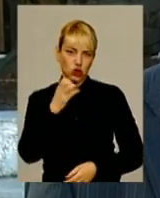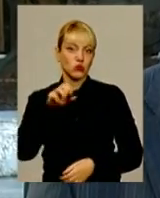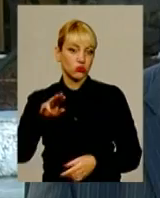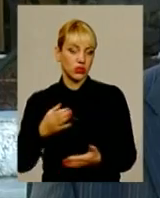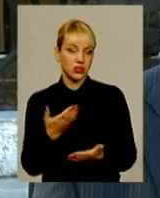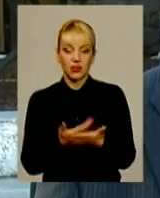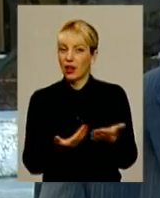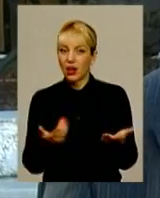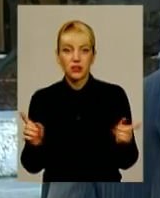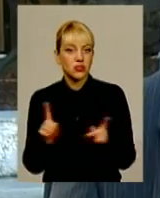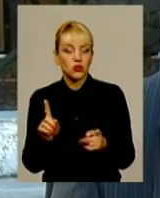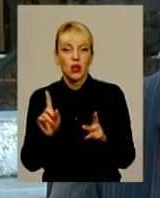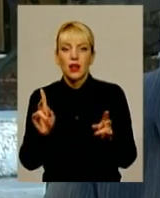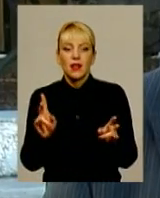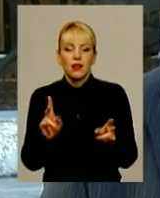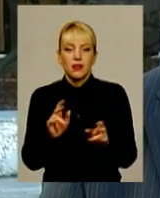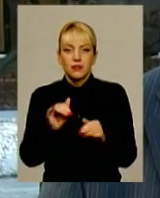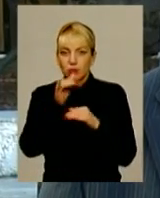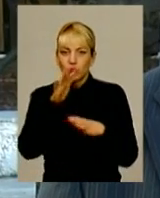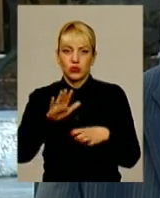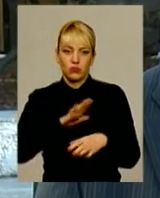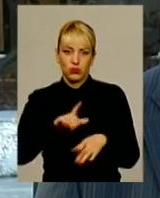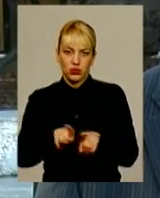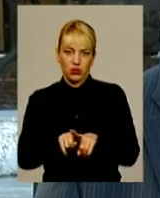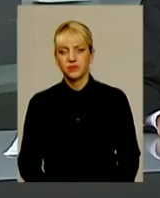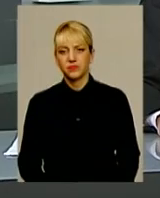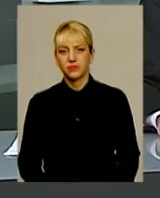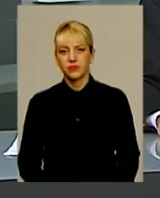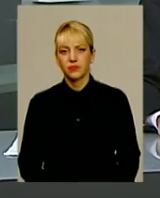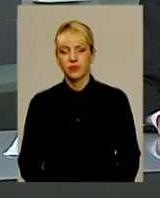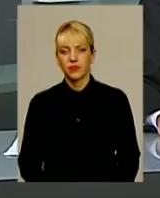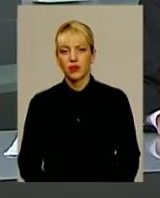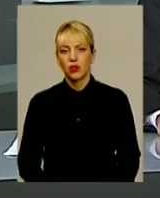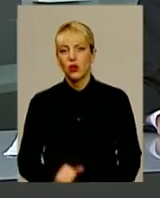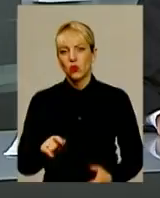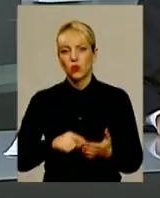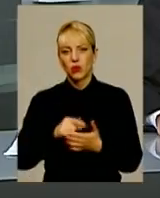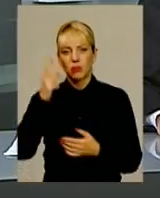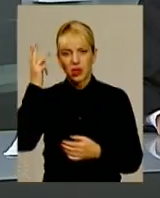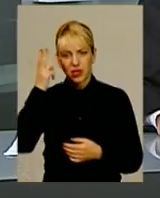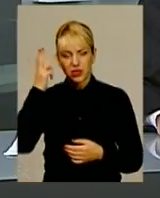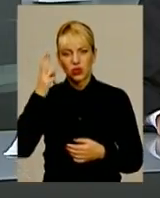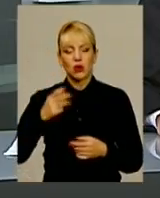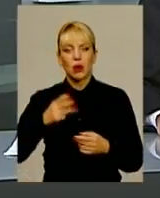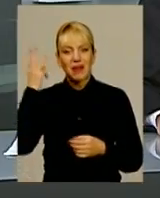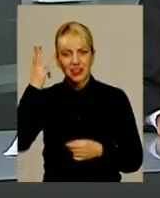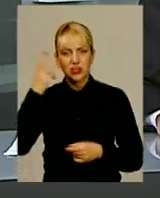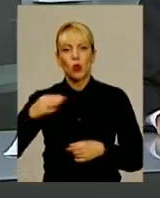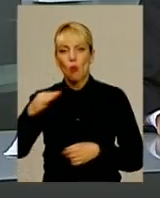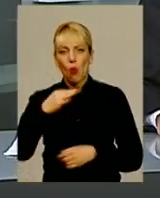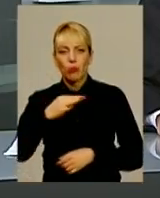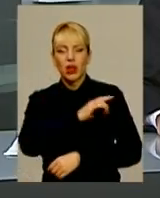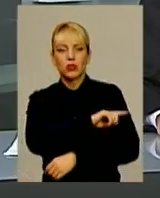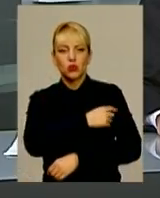кажеться, що не повинно бути такого. У Хмельницькому обласному госпіталі ветеранів війни з